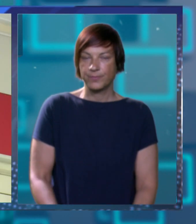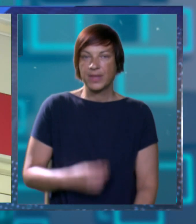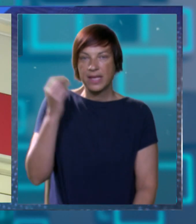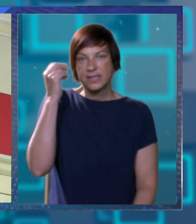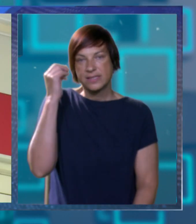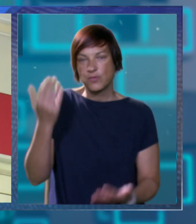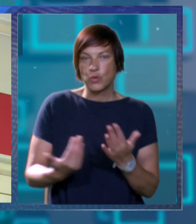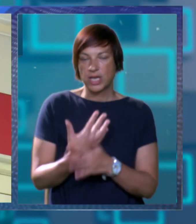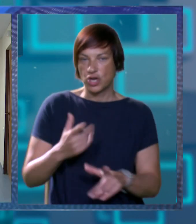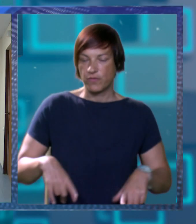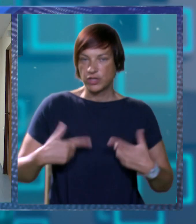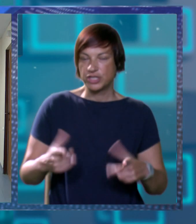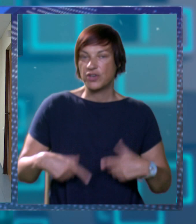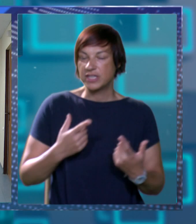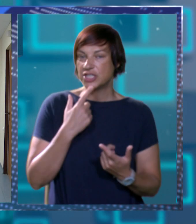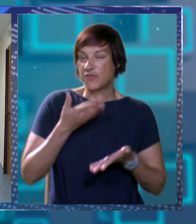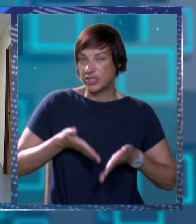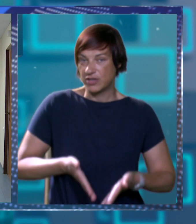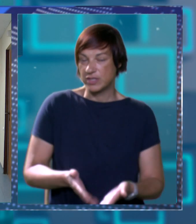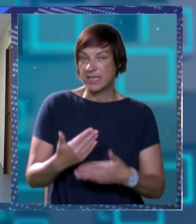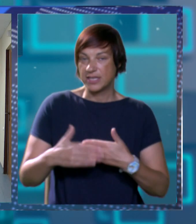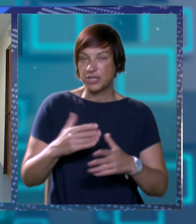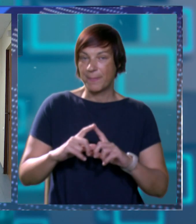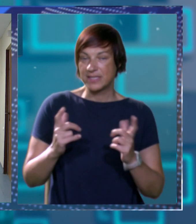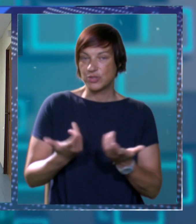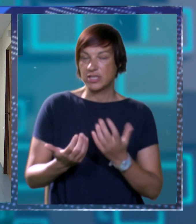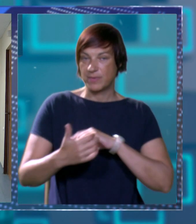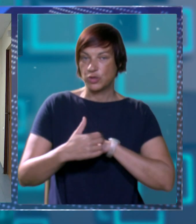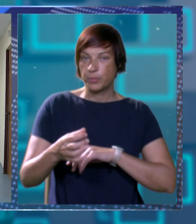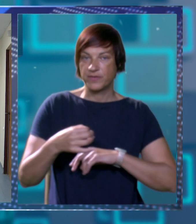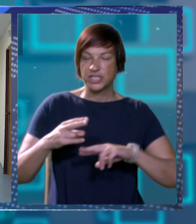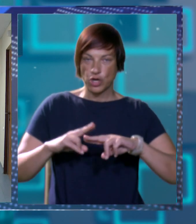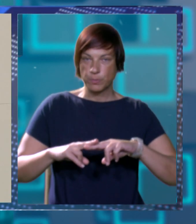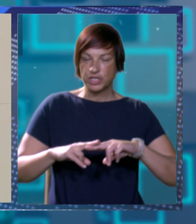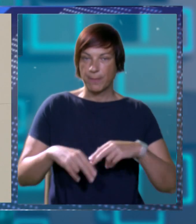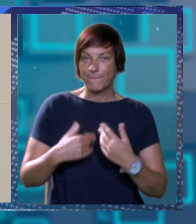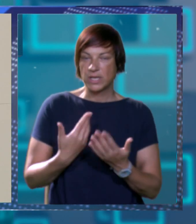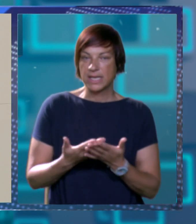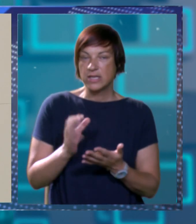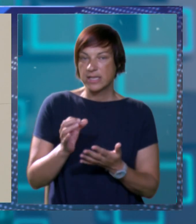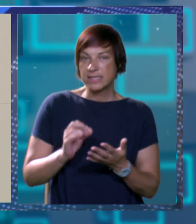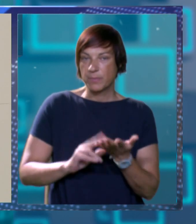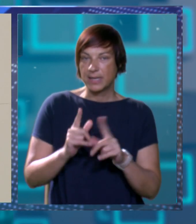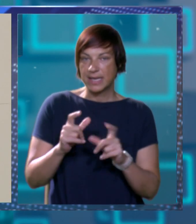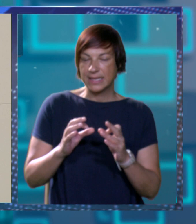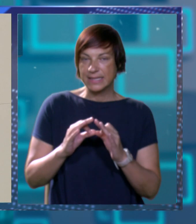Zvuk je ovo novog života. Života koji se rađa upravo među zidovima Dubrovačke opće bolnice. Upravo su stopa natalitete i demografska